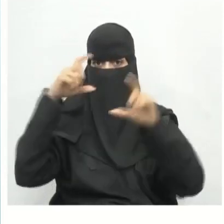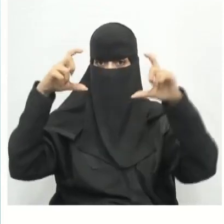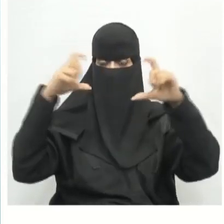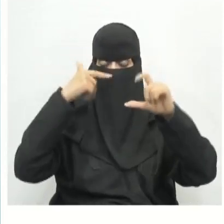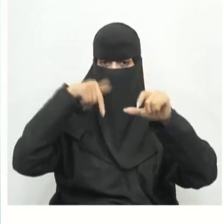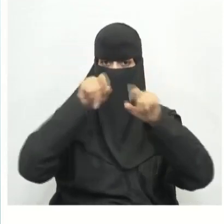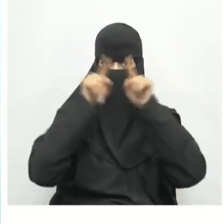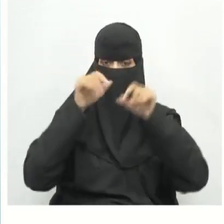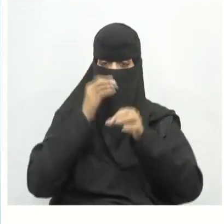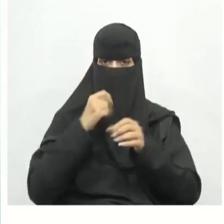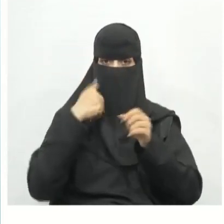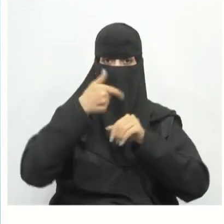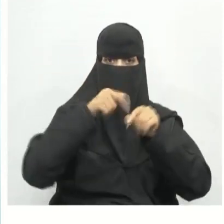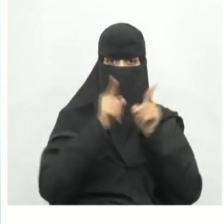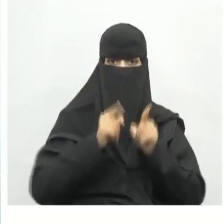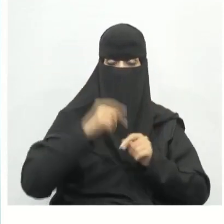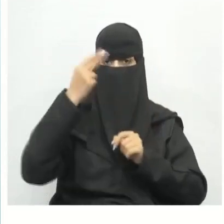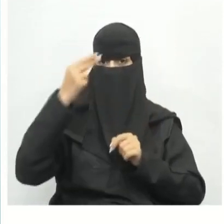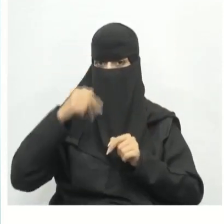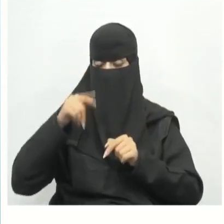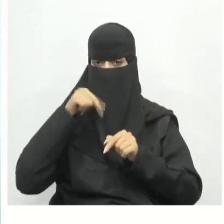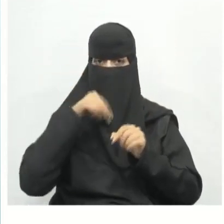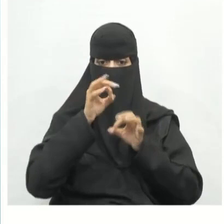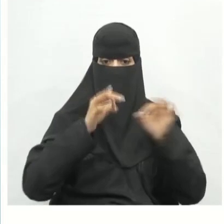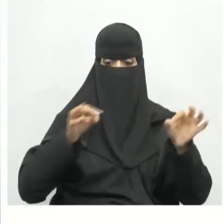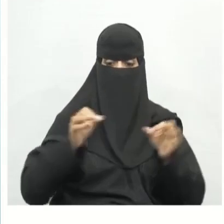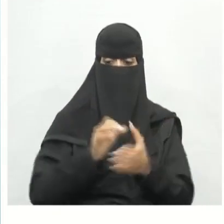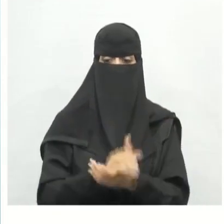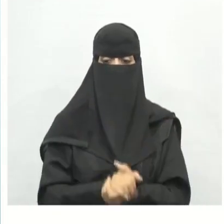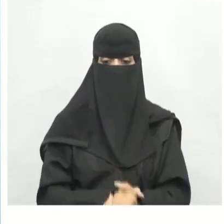لتطبيق القيود من أجل تحديد شكل الرسم التخطيطي